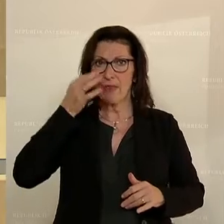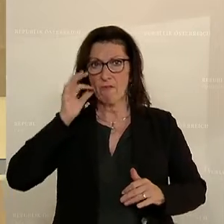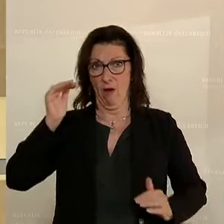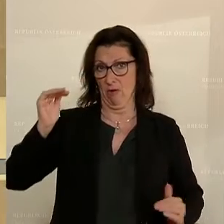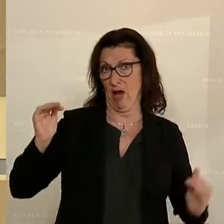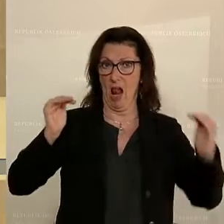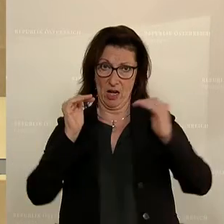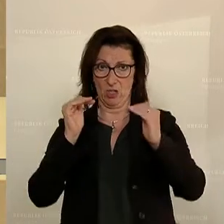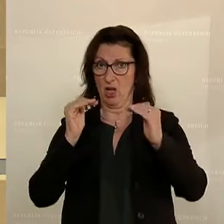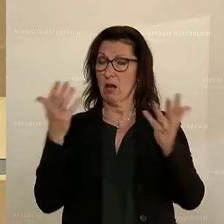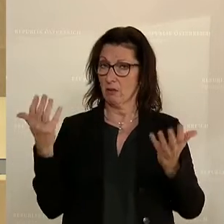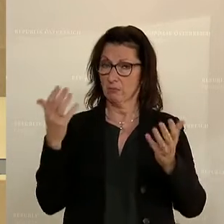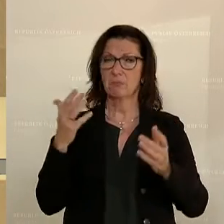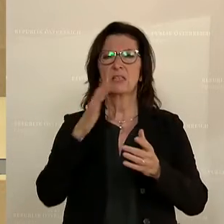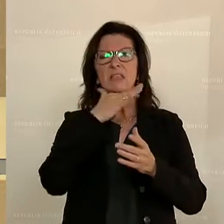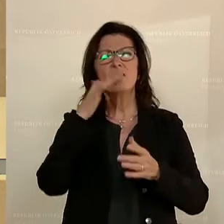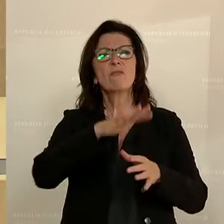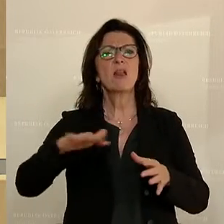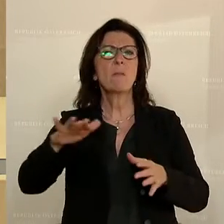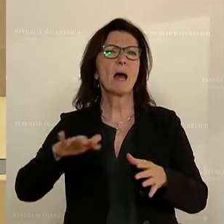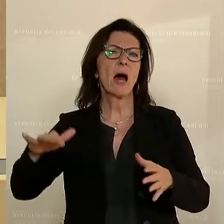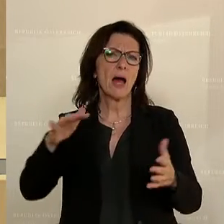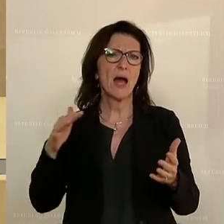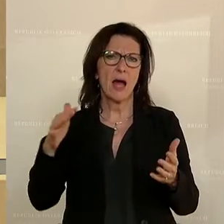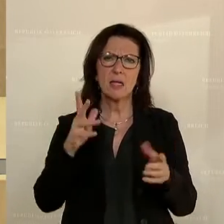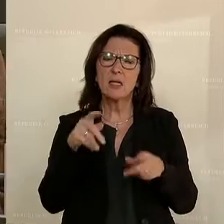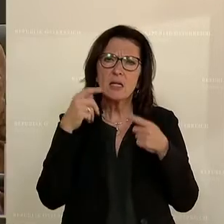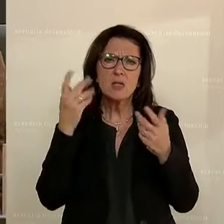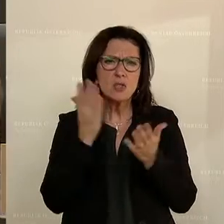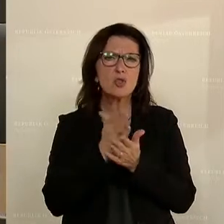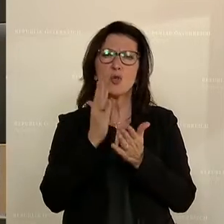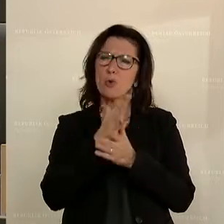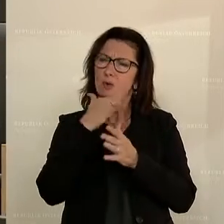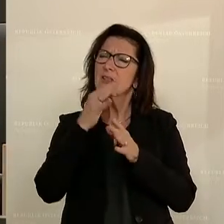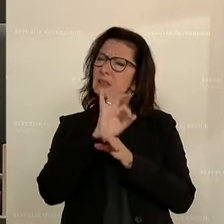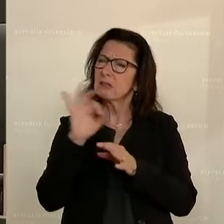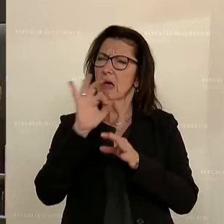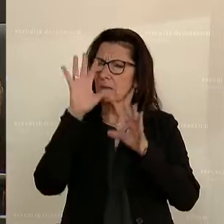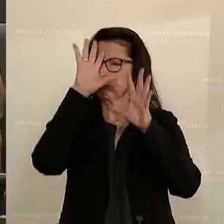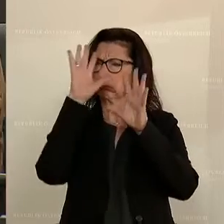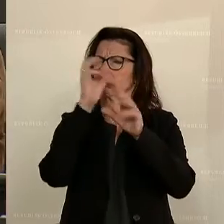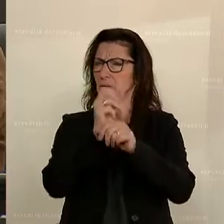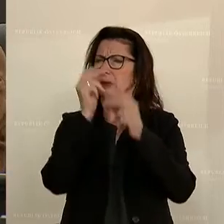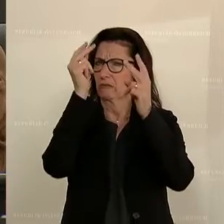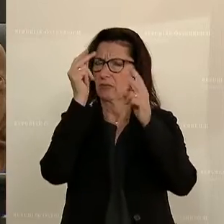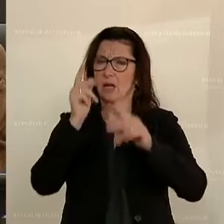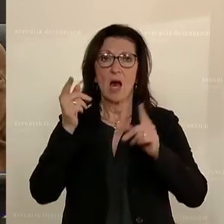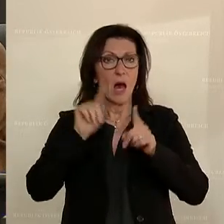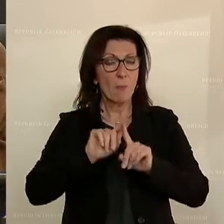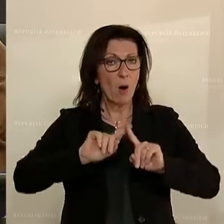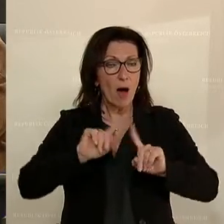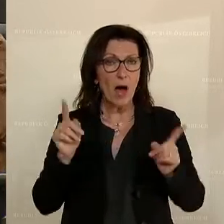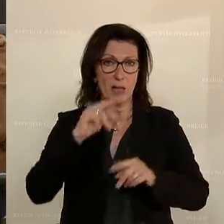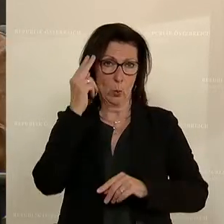beispielsweise im Filmbereich bereits sehr hohe Priorität. Aber auch in anderen Kunstförderungssparten